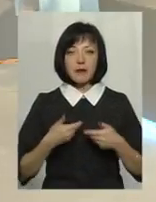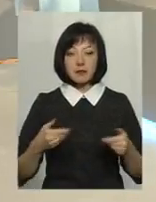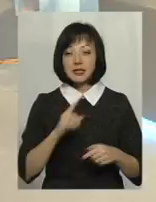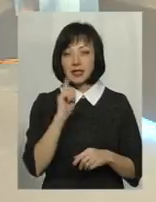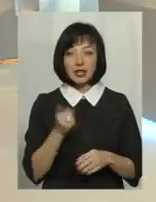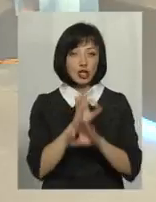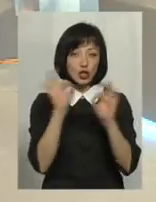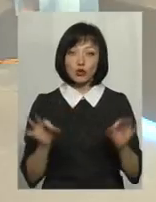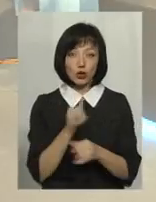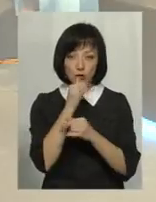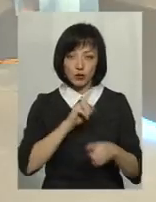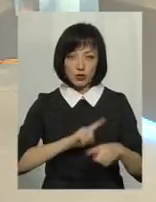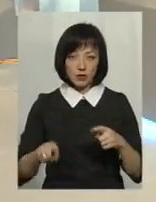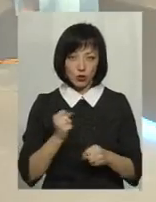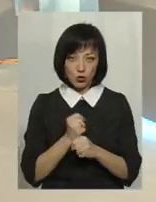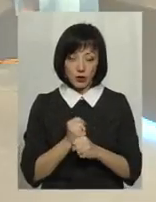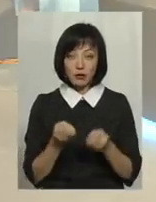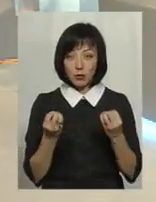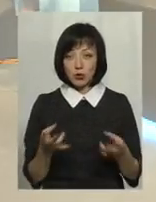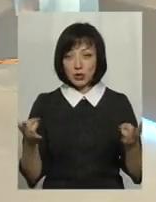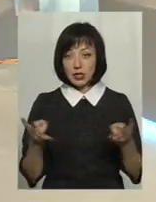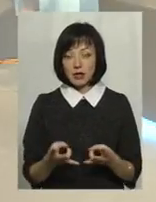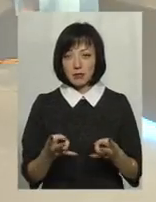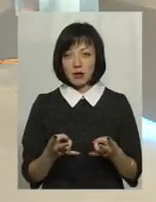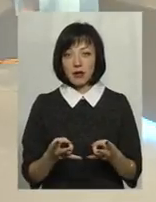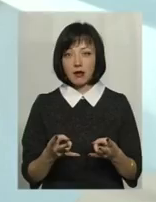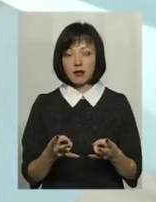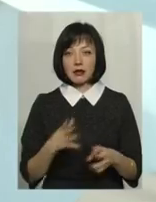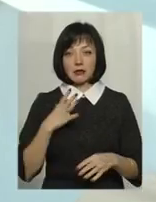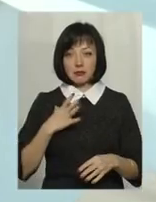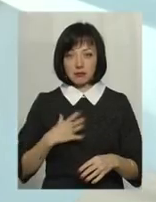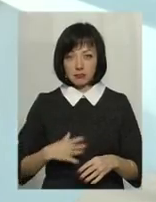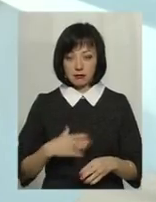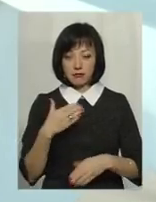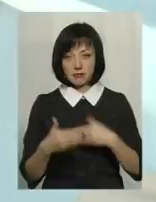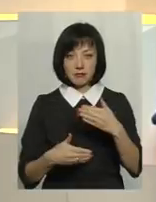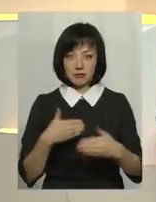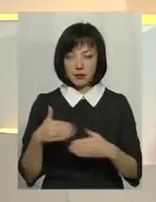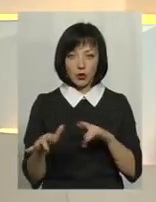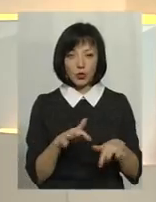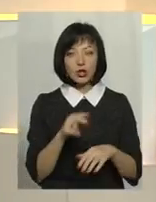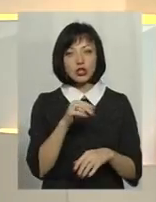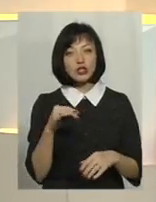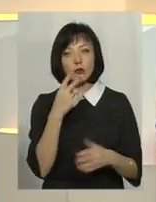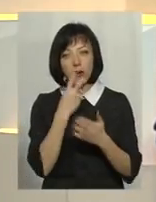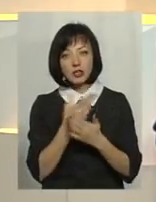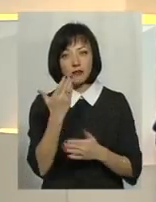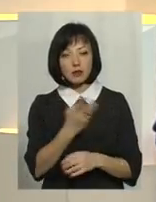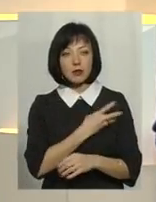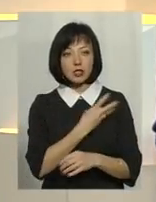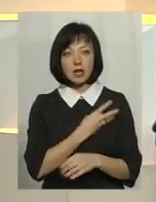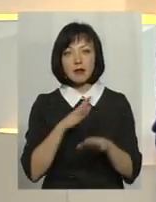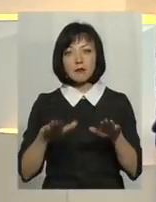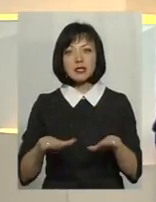один рік нічого не зможемо так швидко зробити. Просто нам треба набратися терпіння і крок за кроком рухатися. Чи бачите ви бажання